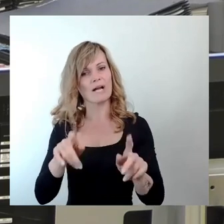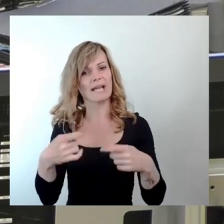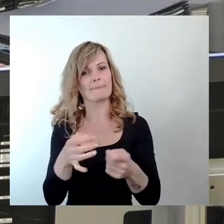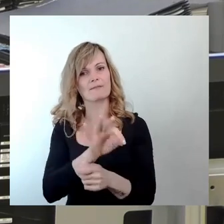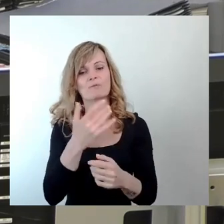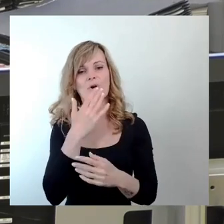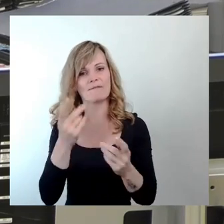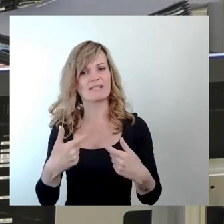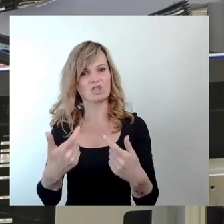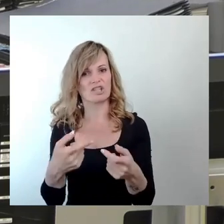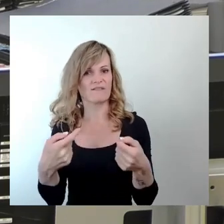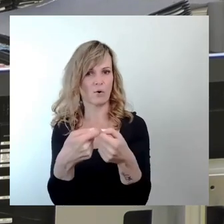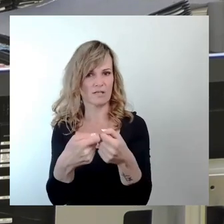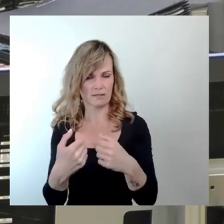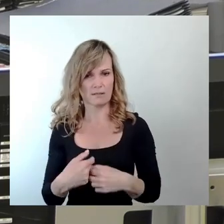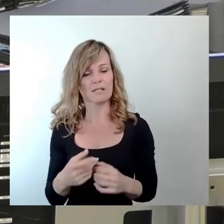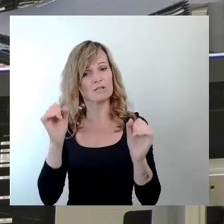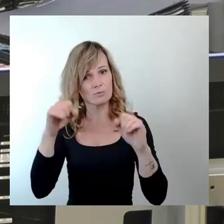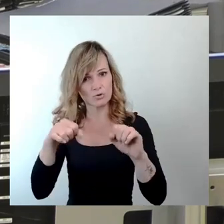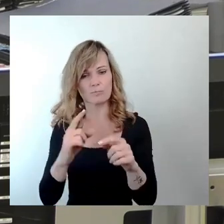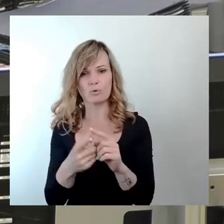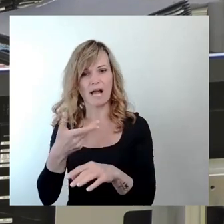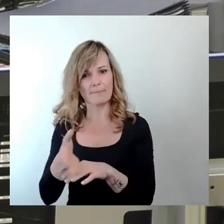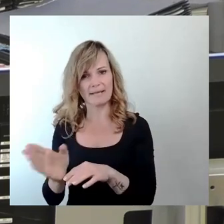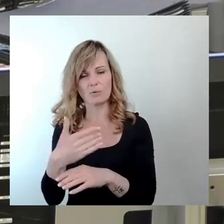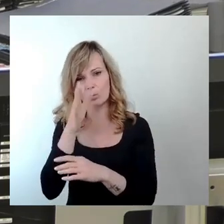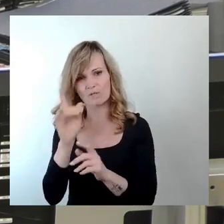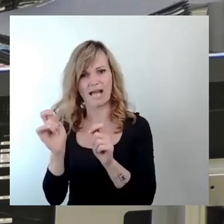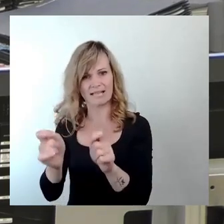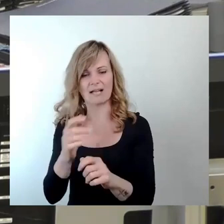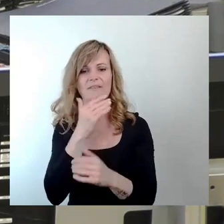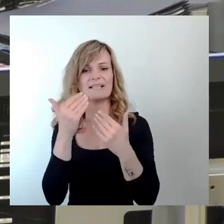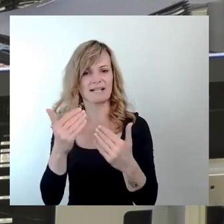Zustimmung und um Ablehnung des Grünen-Antrags. Vielen Dank.